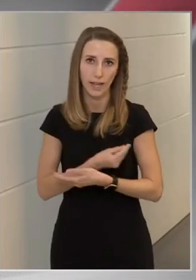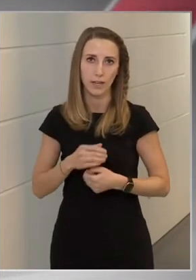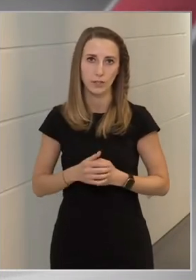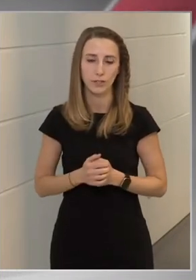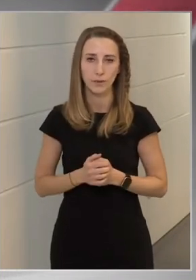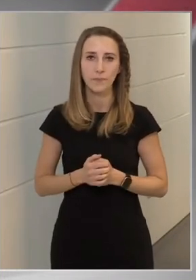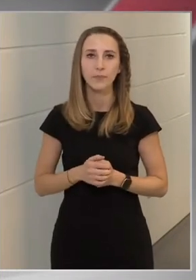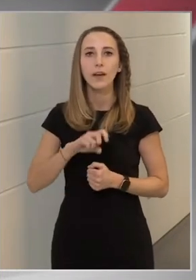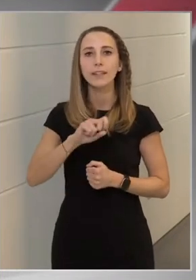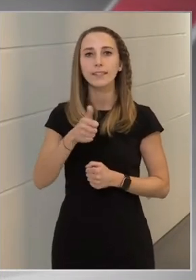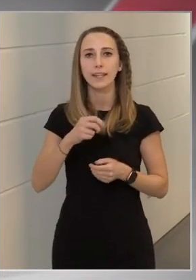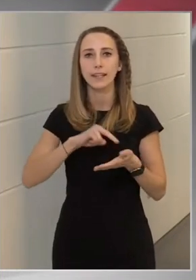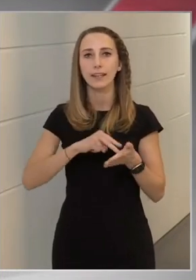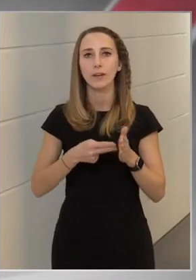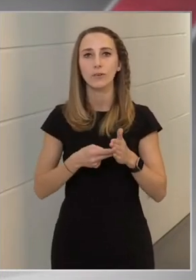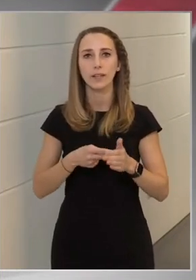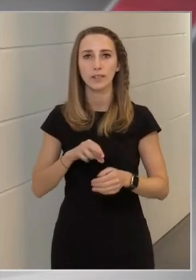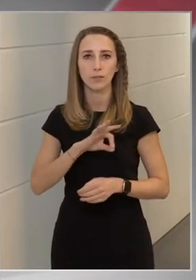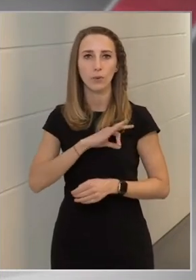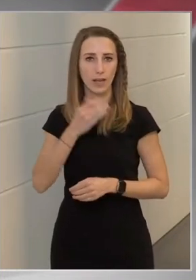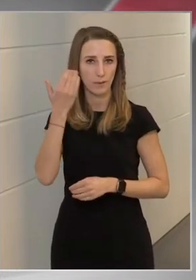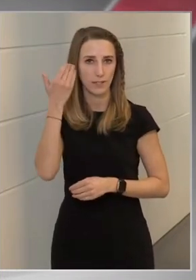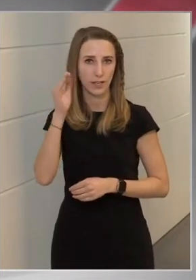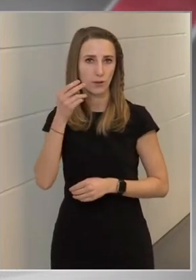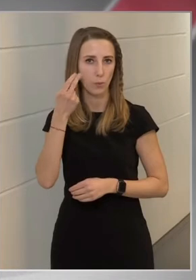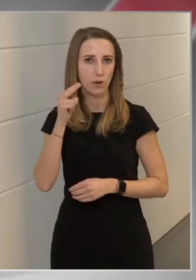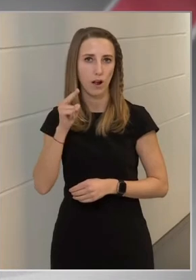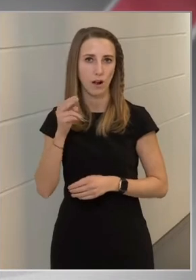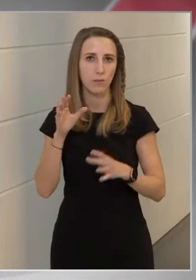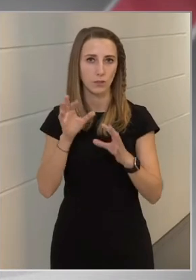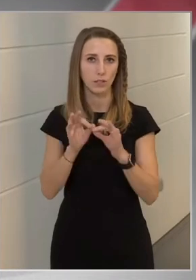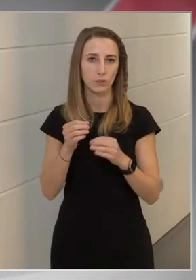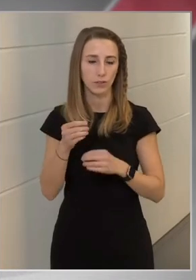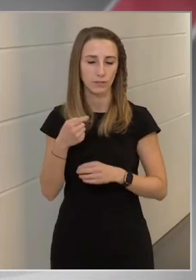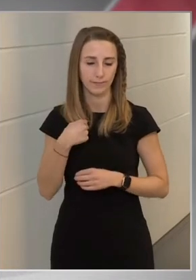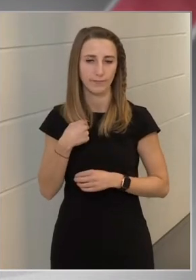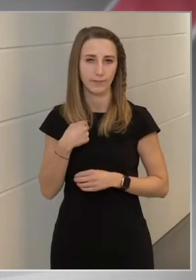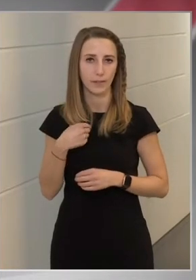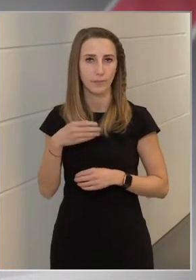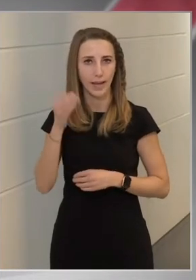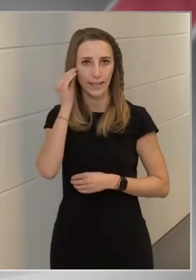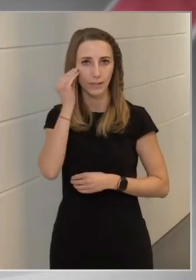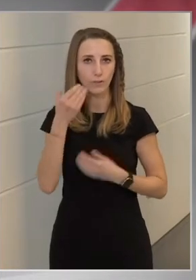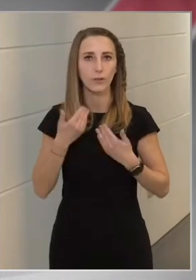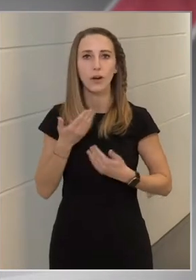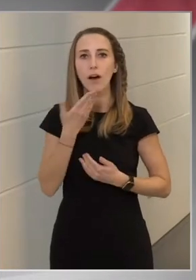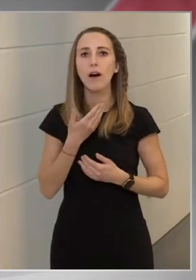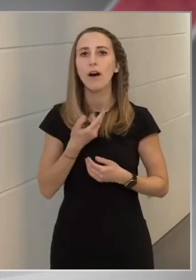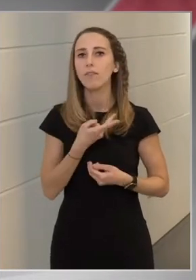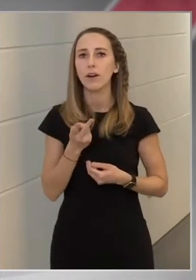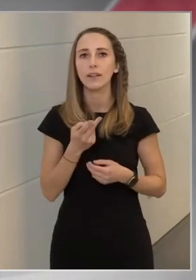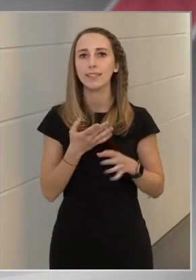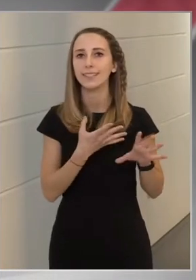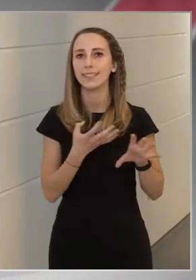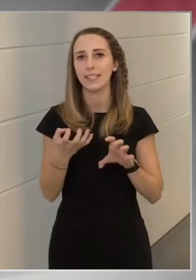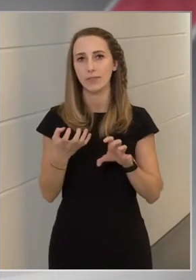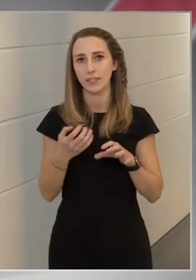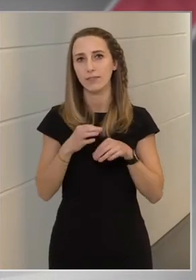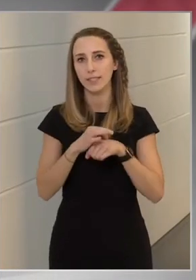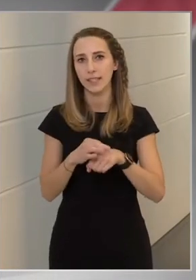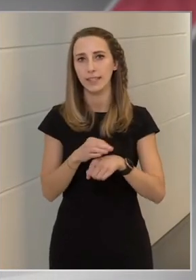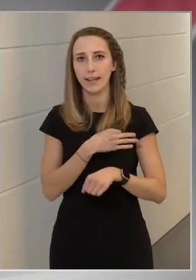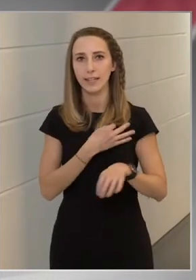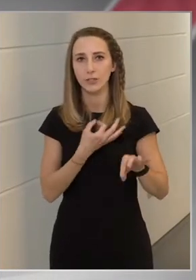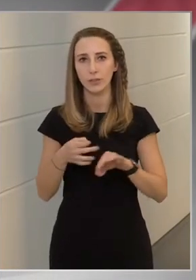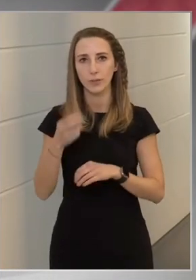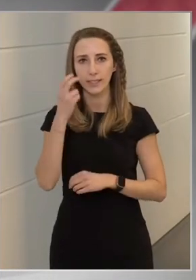A 11. kerületi polgármesterúrral kapcsolatosan én megértőbb vagyok, ha valakit így évig vezet egy egészségügyi intézményt,